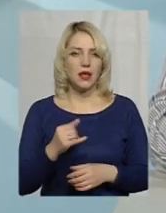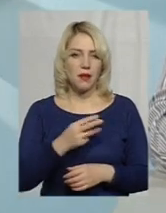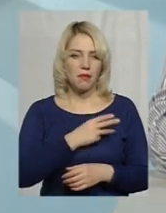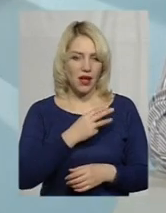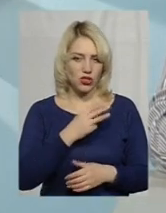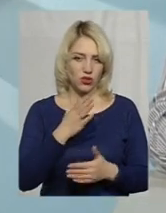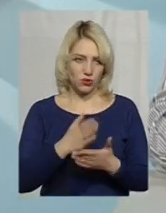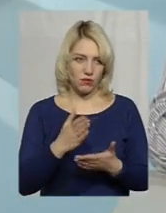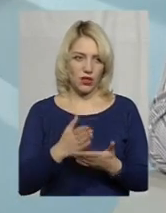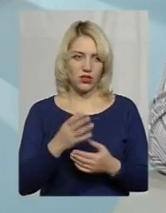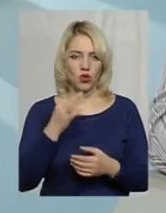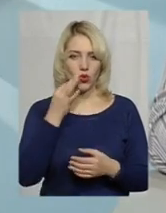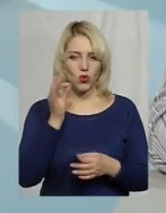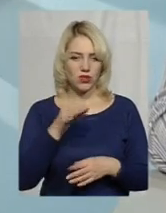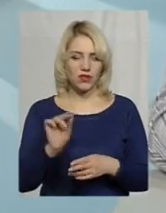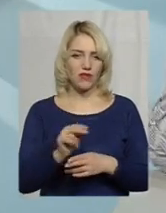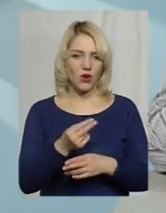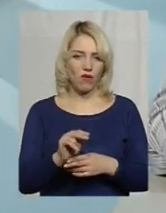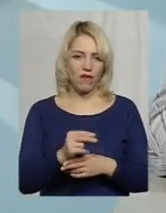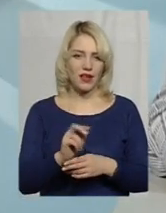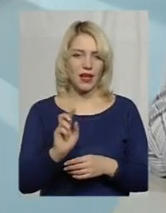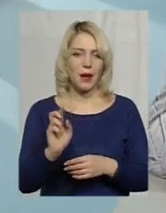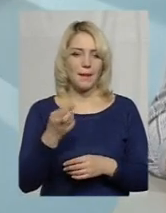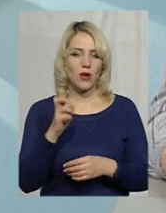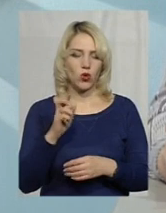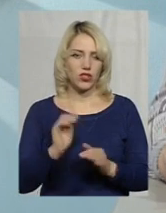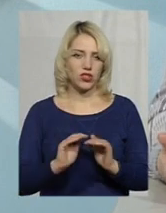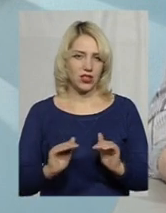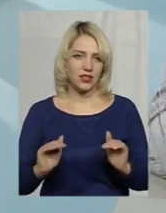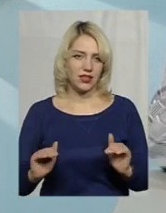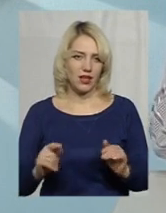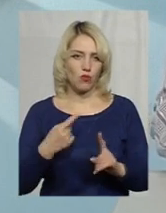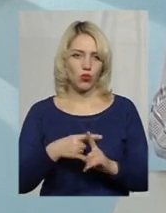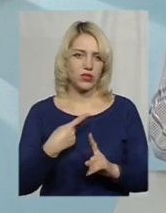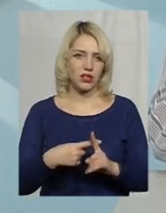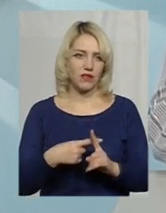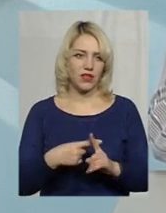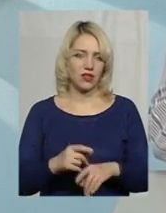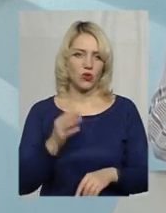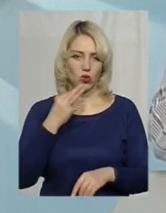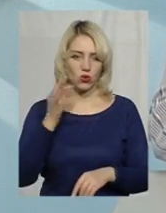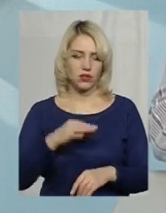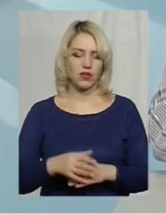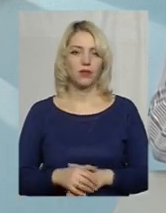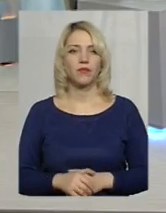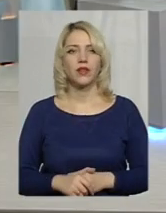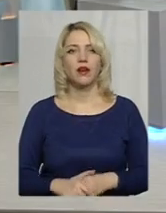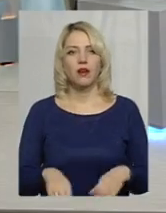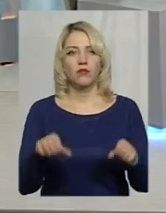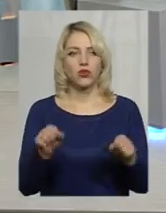мати досвід виховання біологічних дітей, позитивний досвід, скажімо так. Можливо,